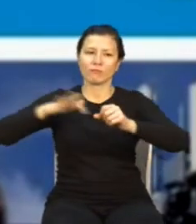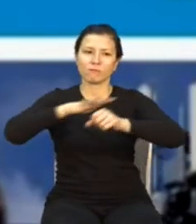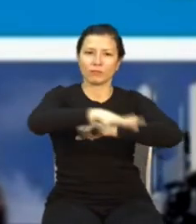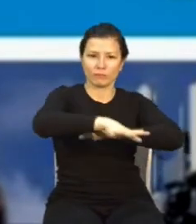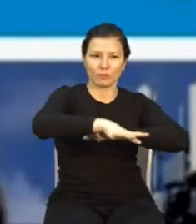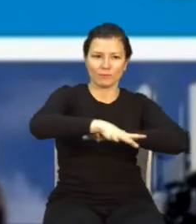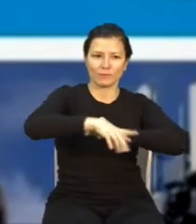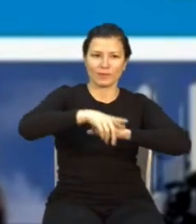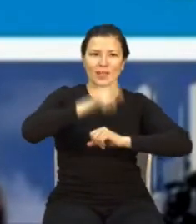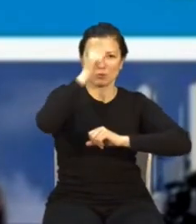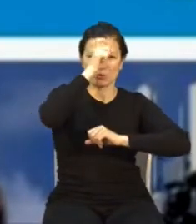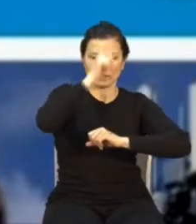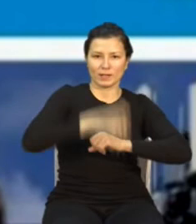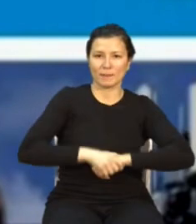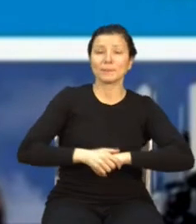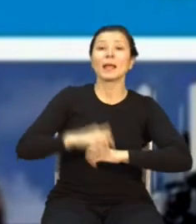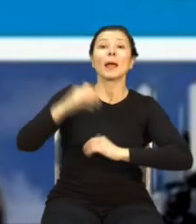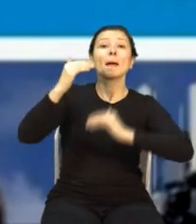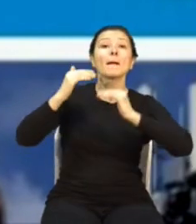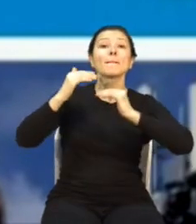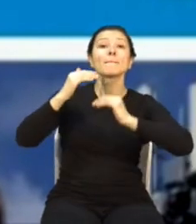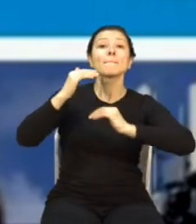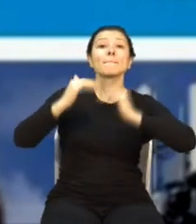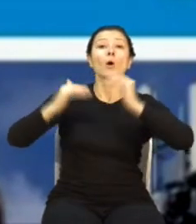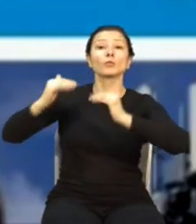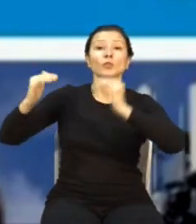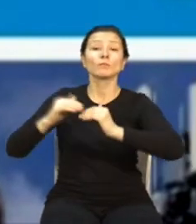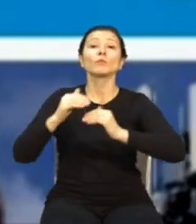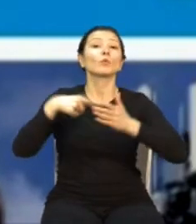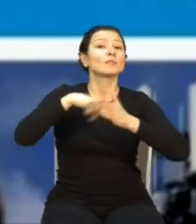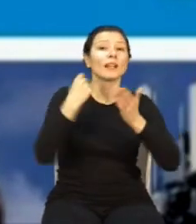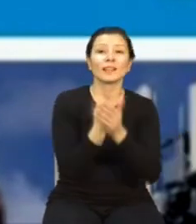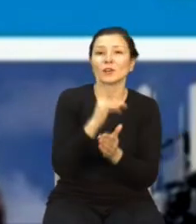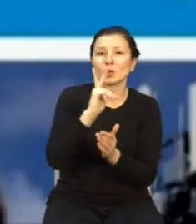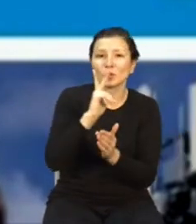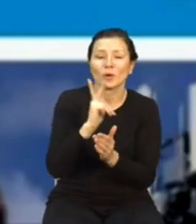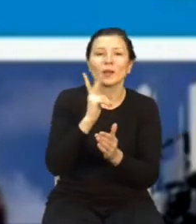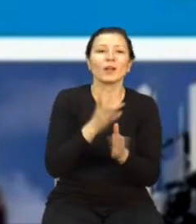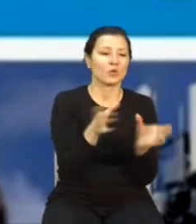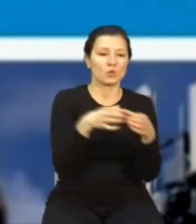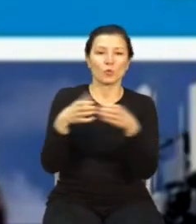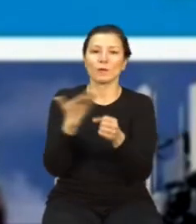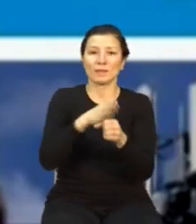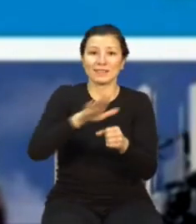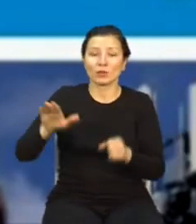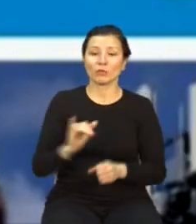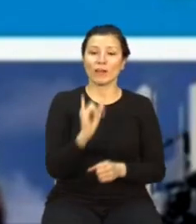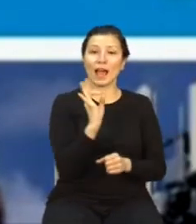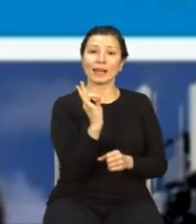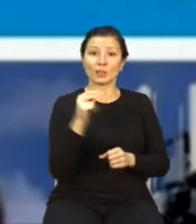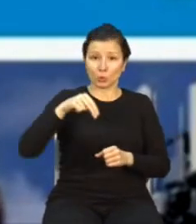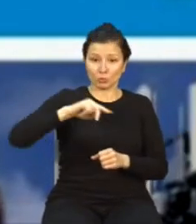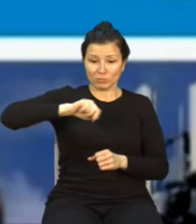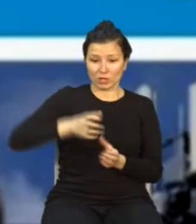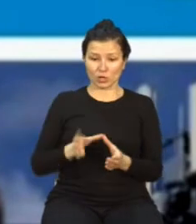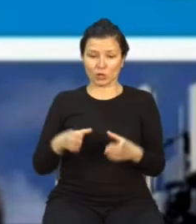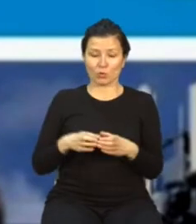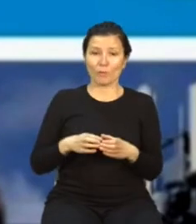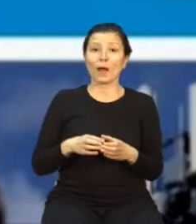ustanawiane przez odpowiednie organy międzynarodowe. Natomiast ITU ustanawia